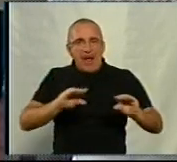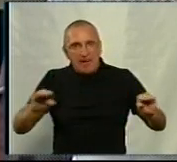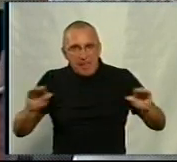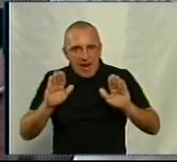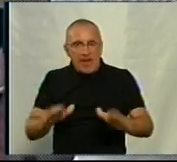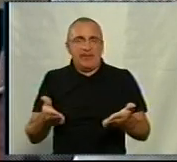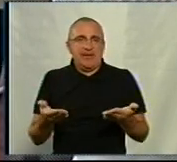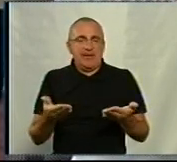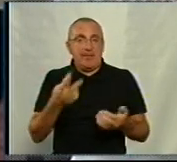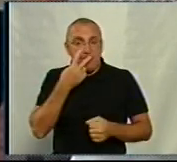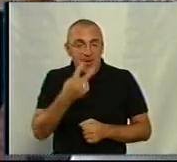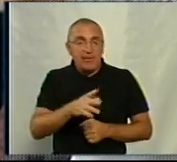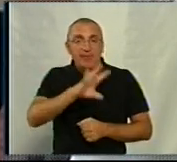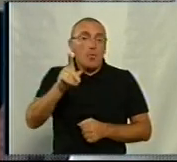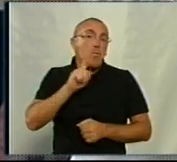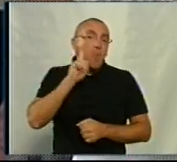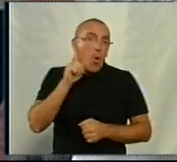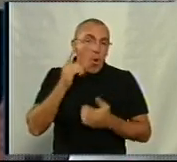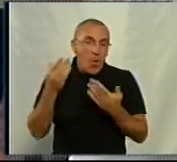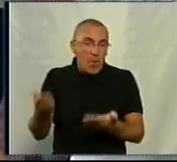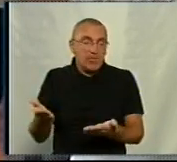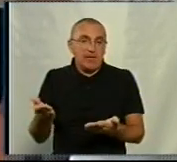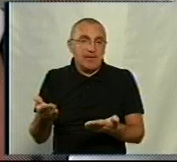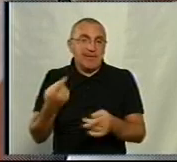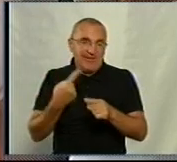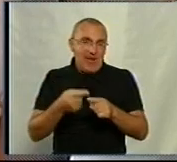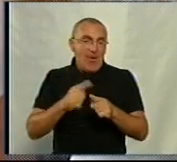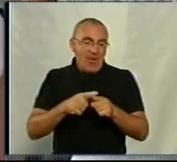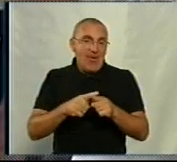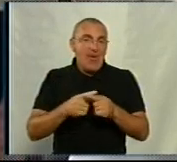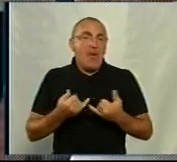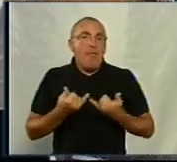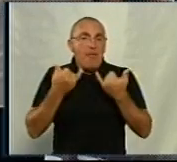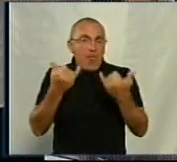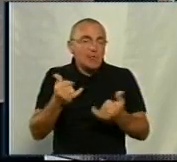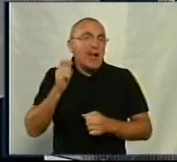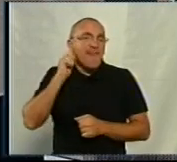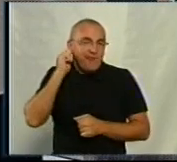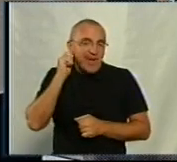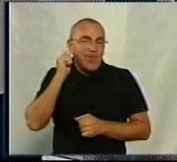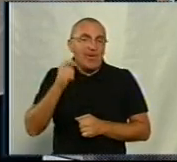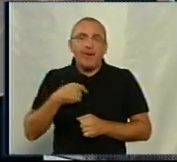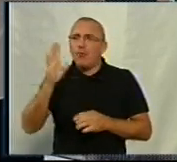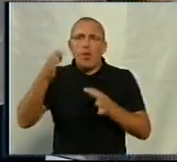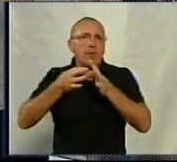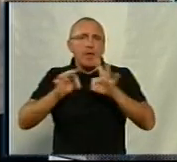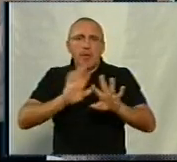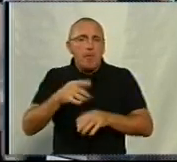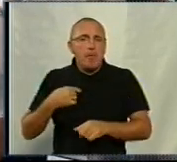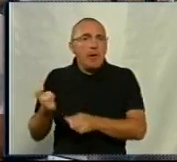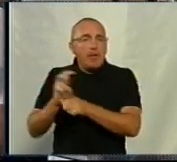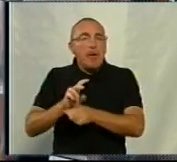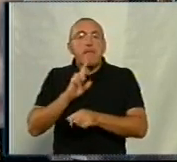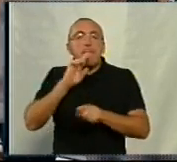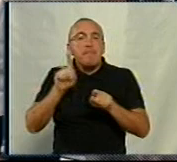ви бачите, що тут молодь, такого поважного віку. Нас ніхто не допустив, поки ми не пройдемо